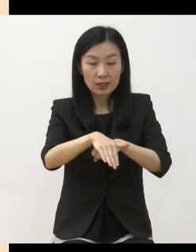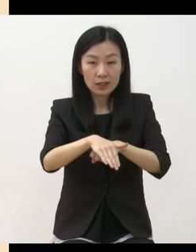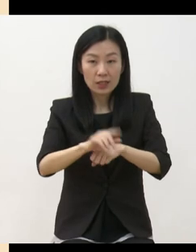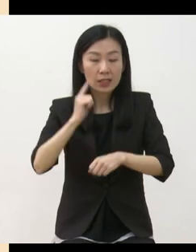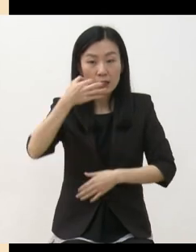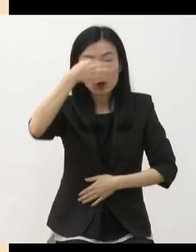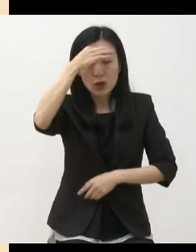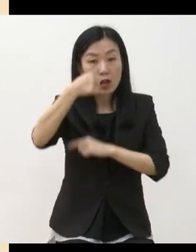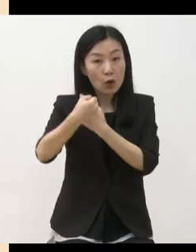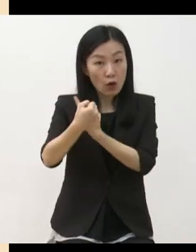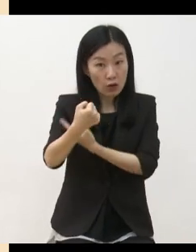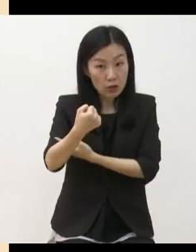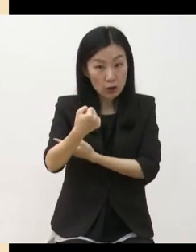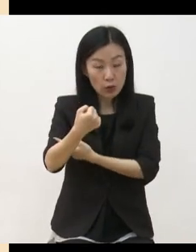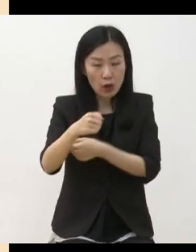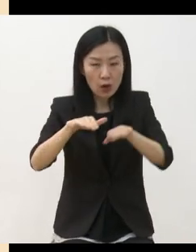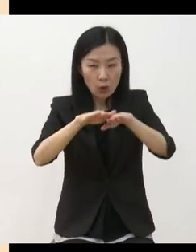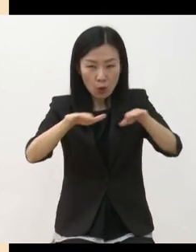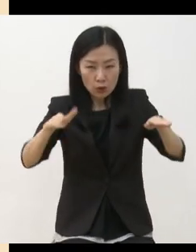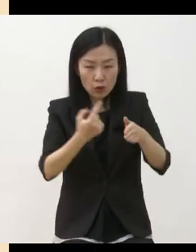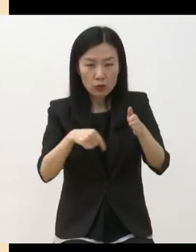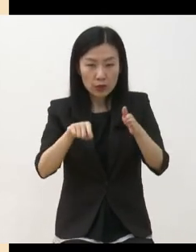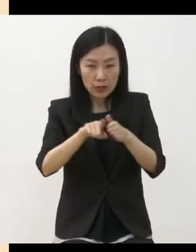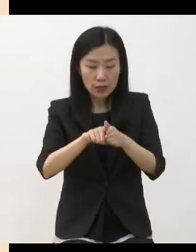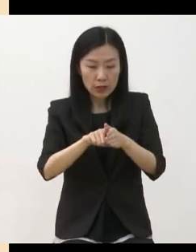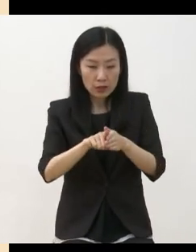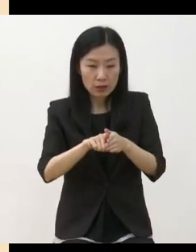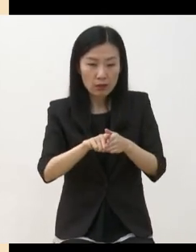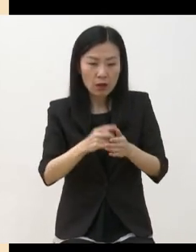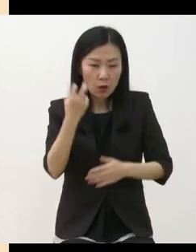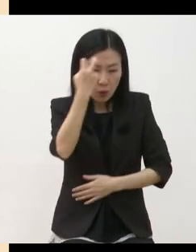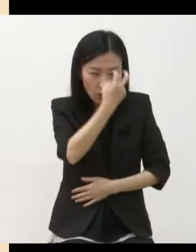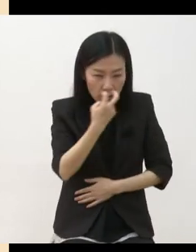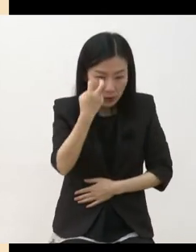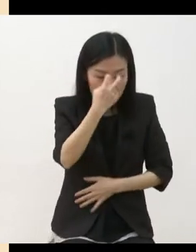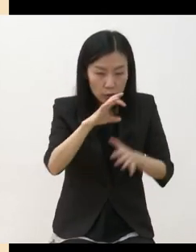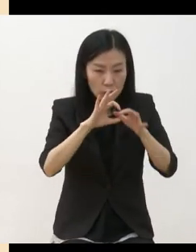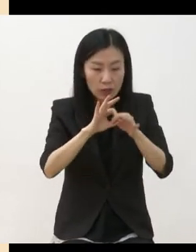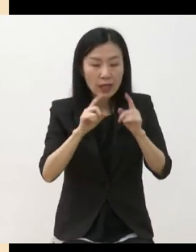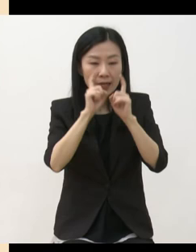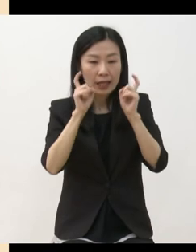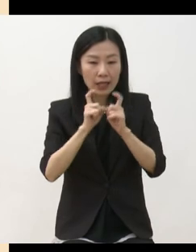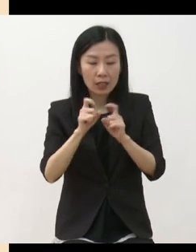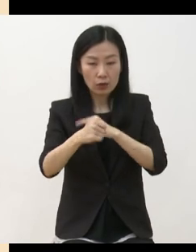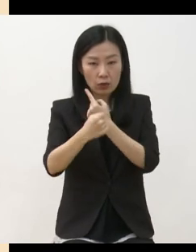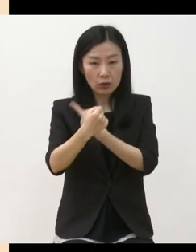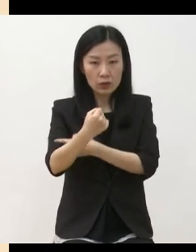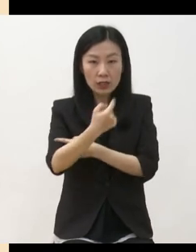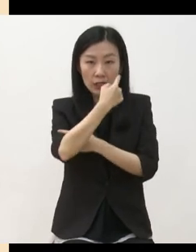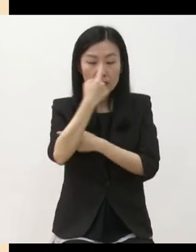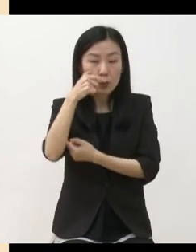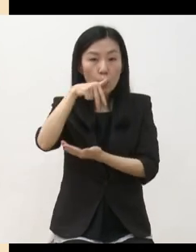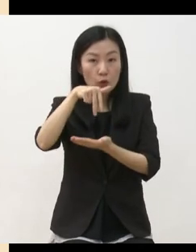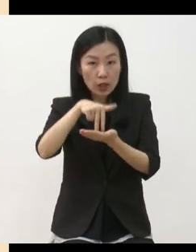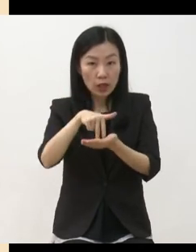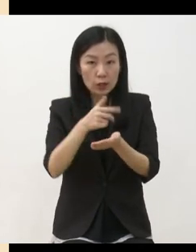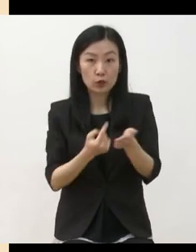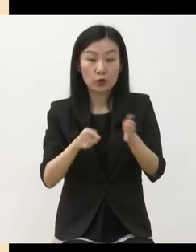보상을 위해서 모니터링을 강화해서 개인의 권리가 보장될 수 있도록 노력해 나가겠습니다